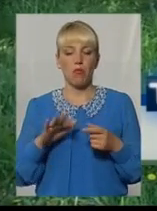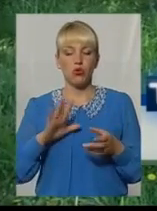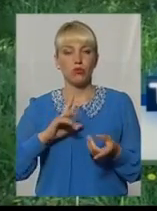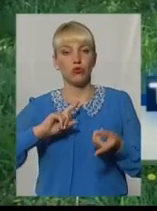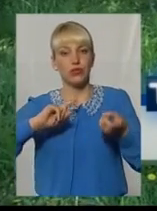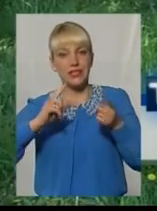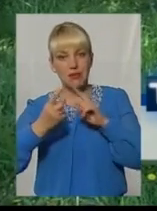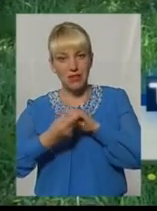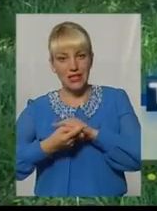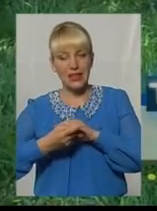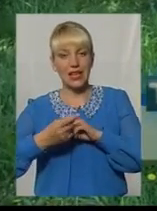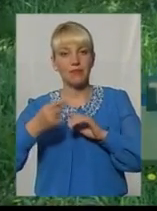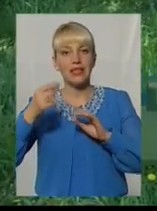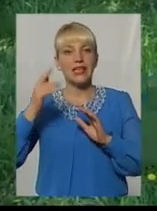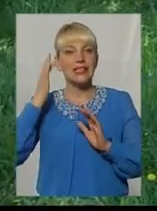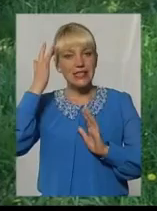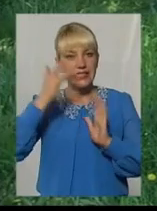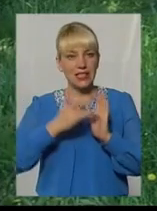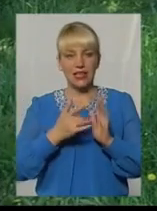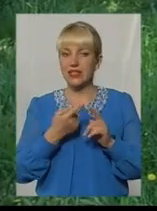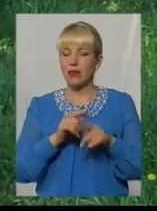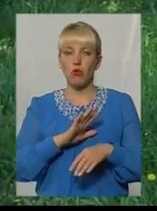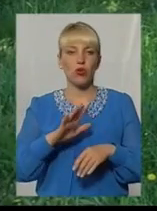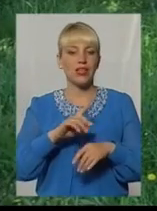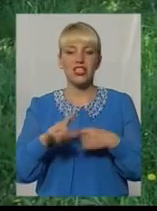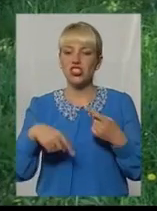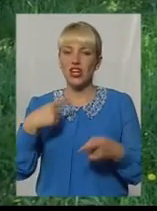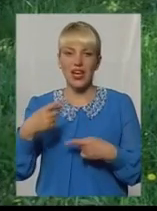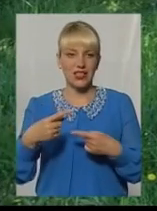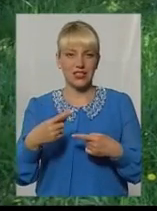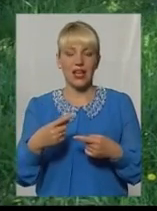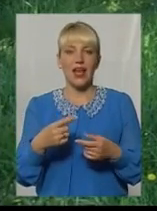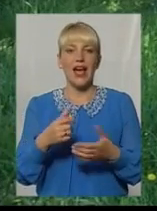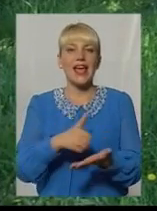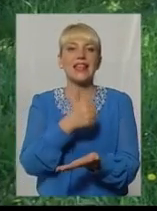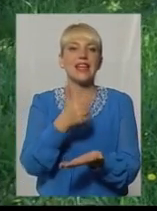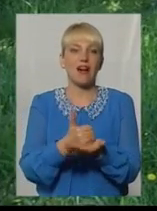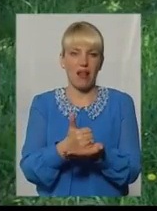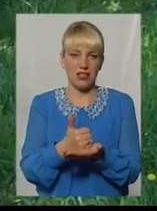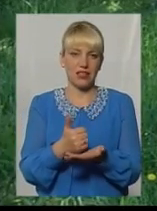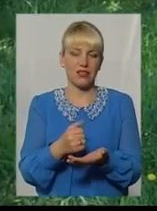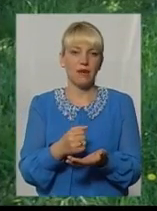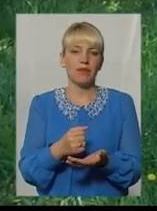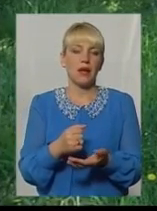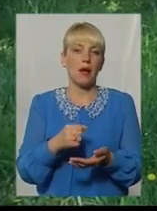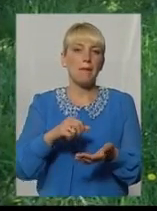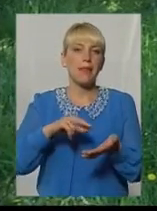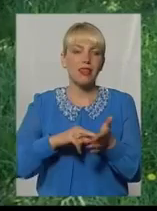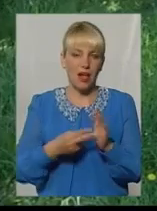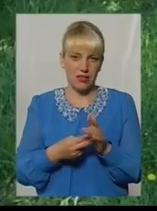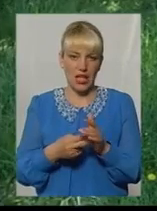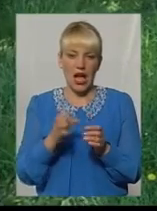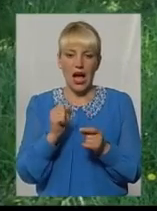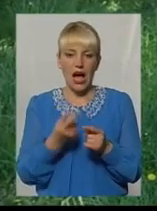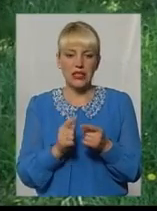І, до речі, не через генеральний план, якимось іншими шляхами. І там тепер житлова забудова. Ми знаємо, що там буде 7 чи